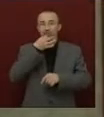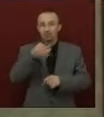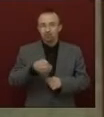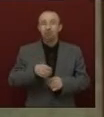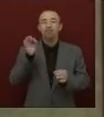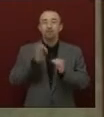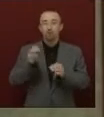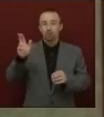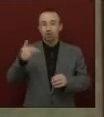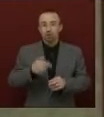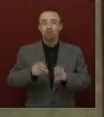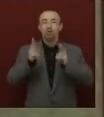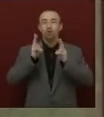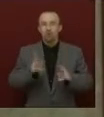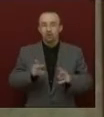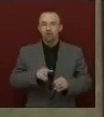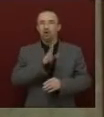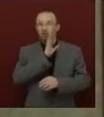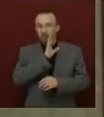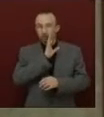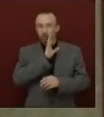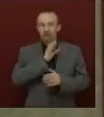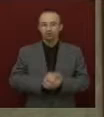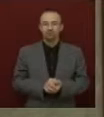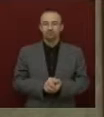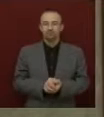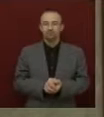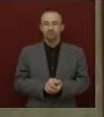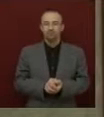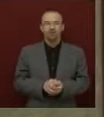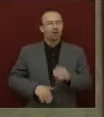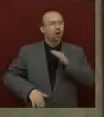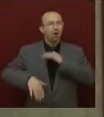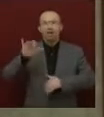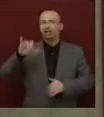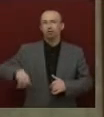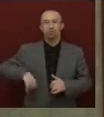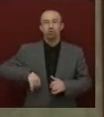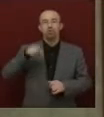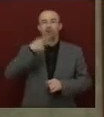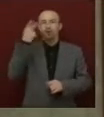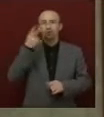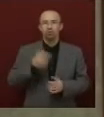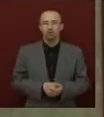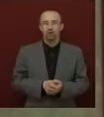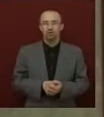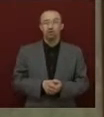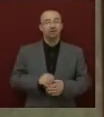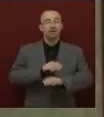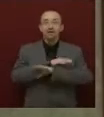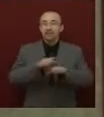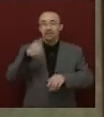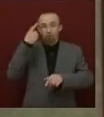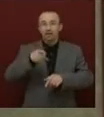nevezetesen, hogy a besugás az a legnagyobb bűn ebben a kultúrában. Ezt mindenkinek